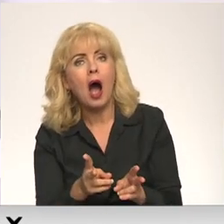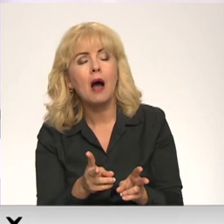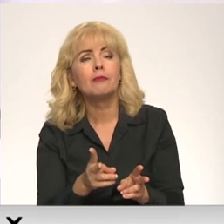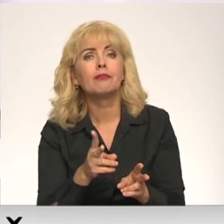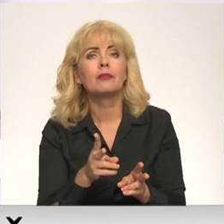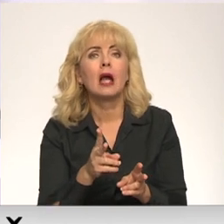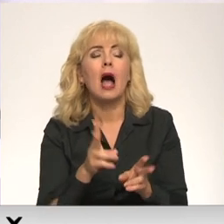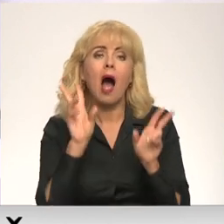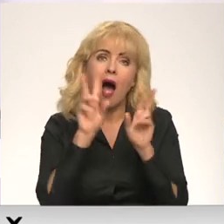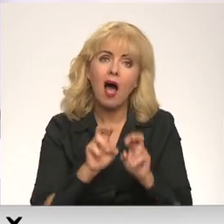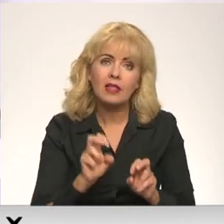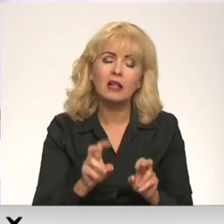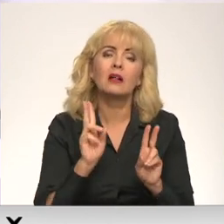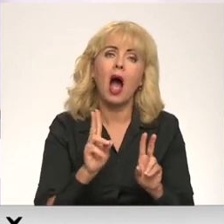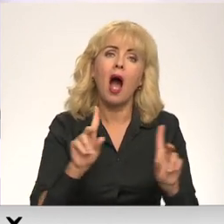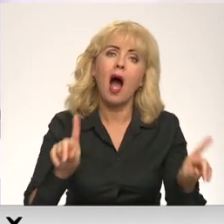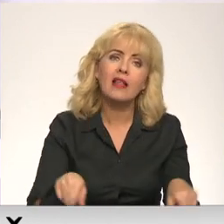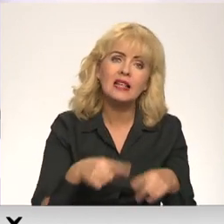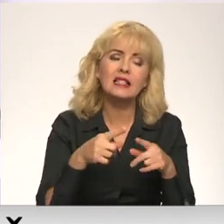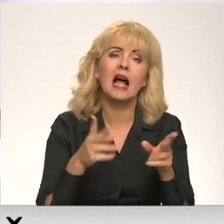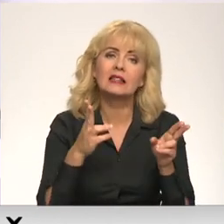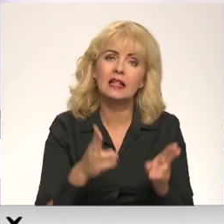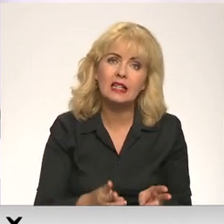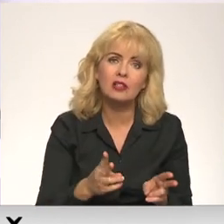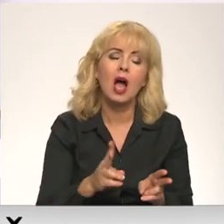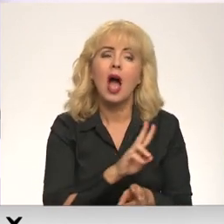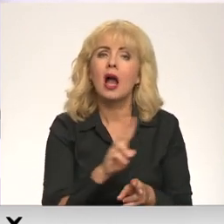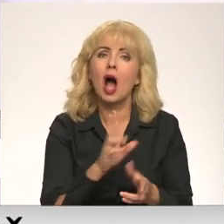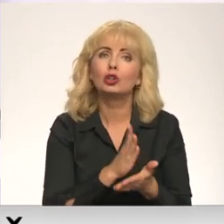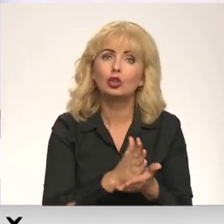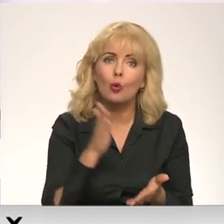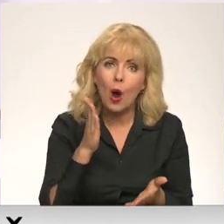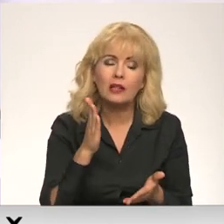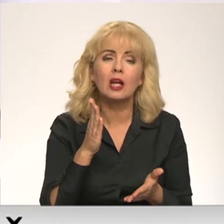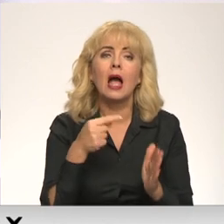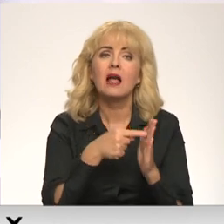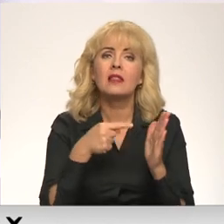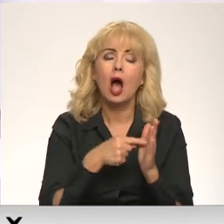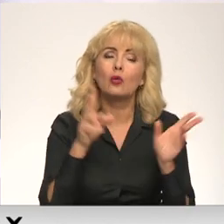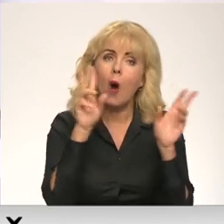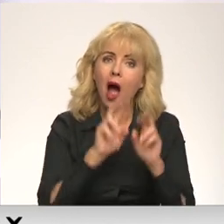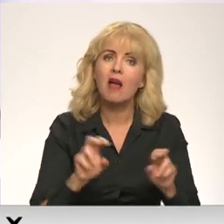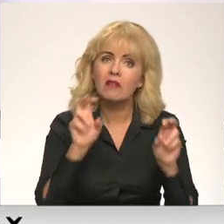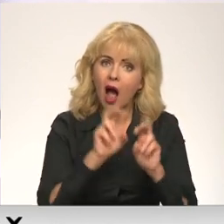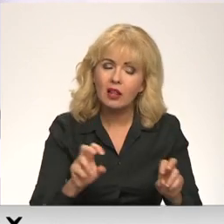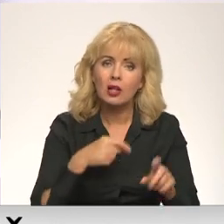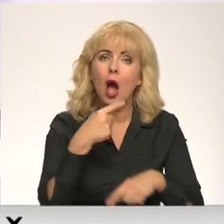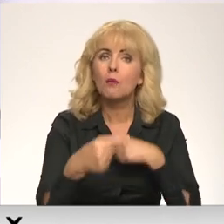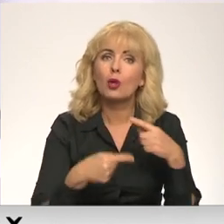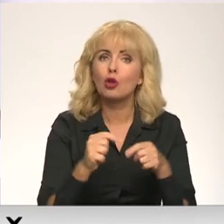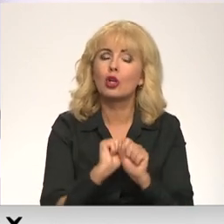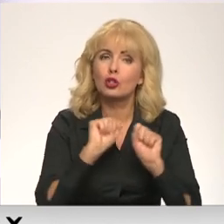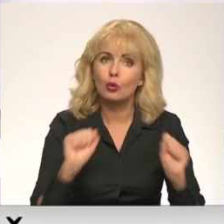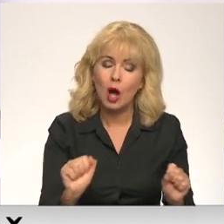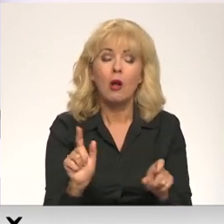kā analīze tam, kā attīstās šī krīze, kas mums notiek. Un tas ir arī data analīzes, protams. Un kā šo procesu nodrošināt? Tā ir